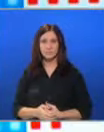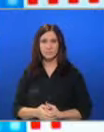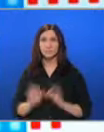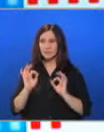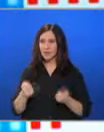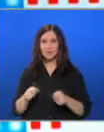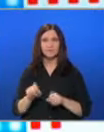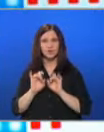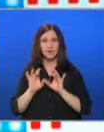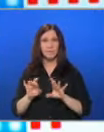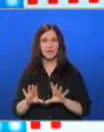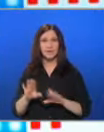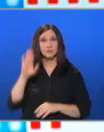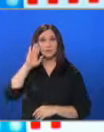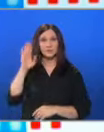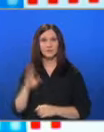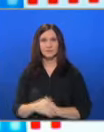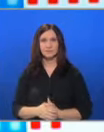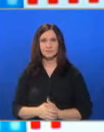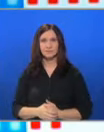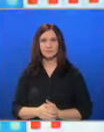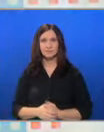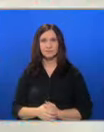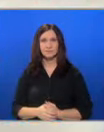Така завършва емисията ни. Довиждане от екипа.